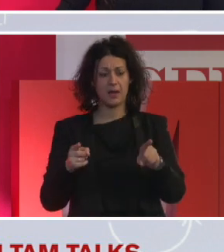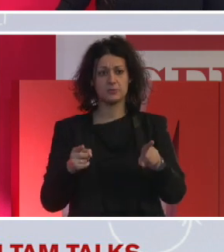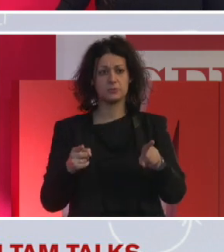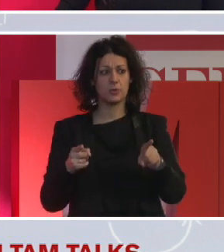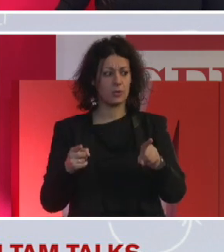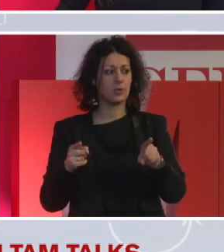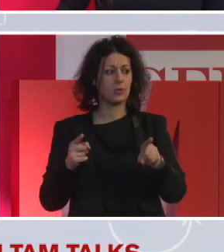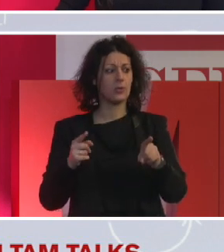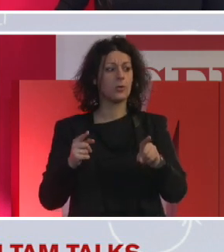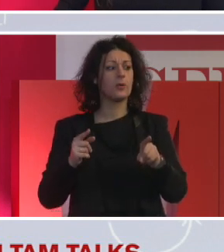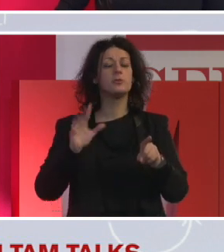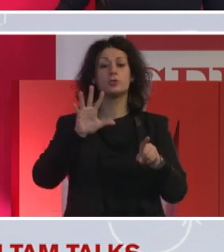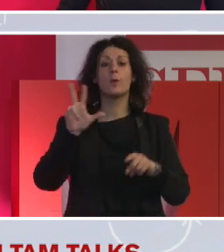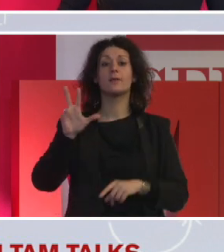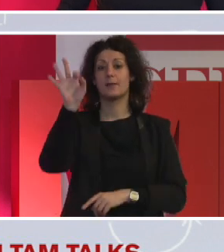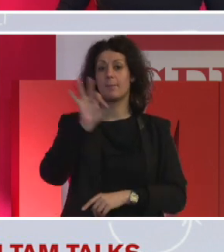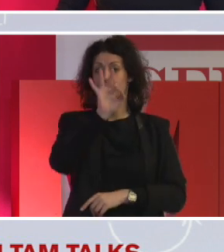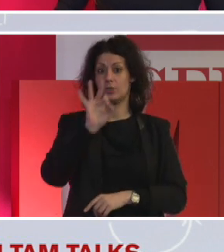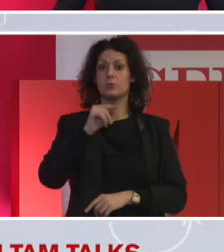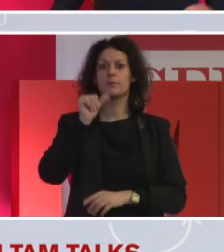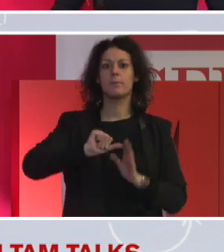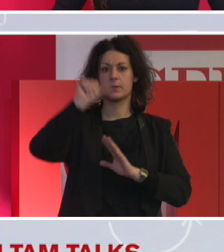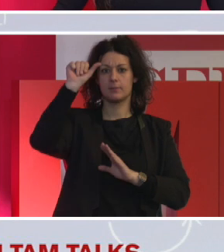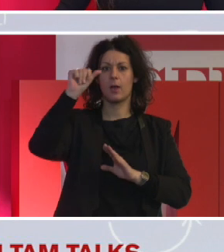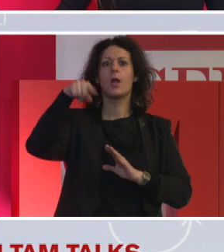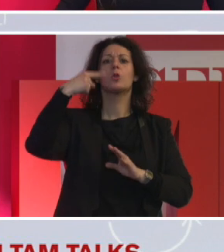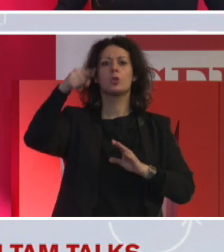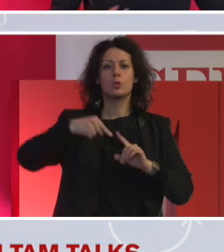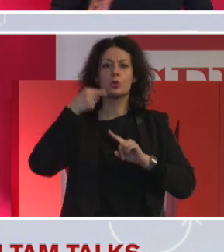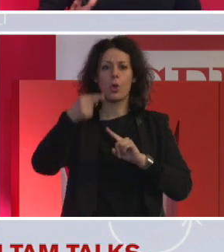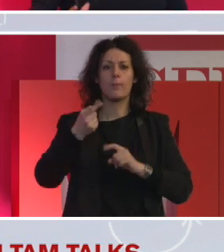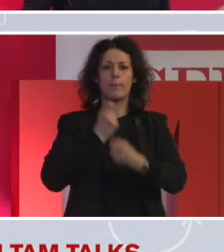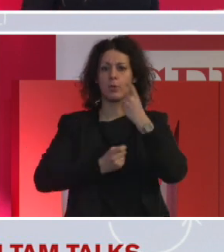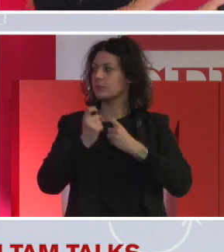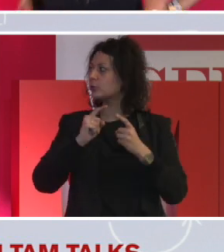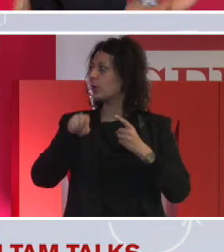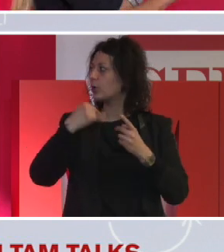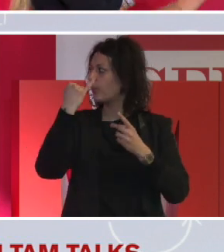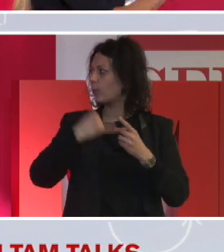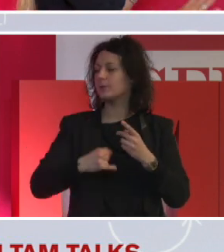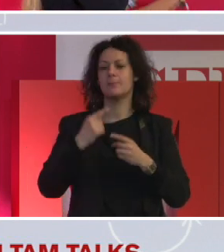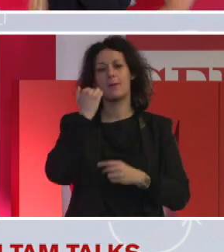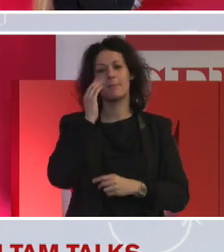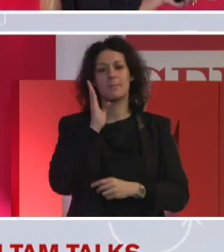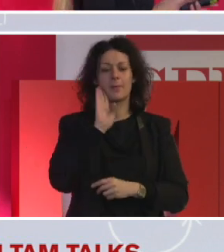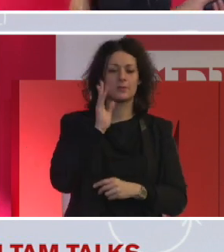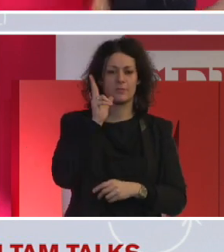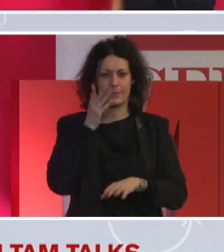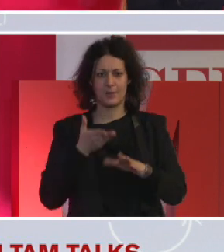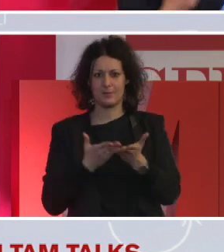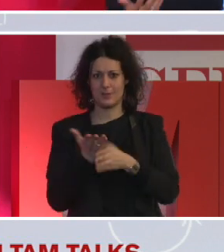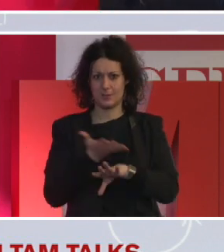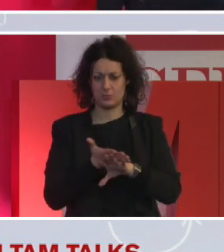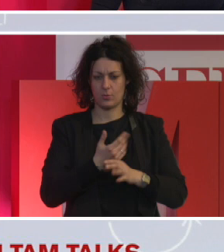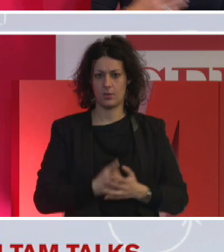diversità etnica, sia di quella di genere. Non so se condividete con me, in realtà noi la guardiamo di solito, specialmente in